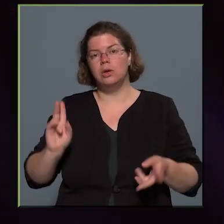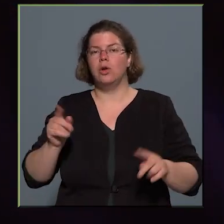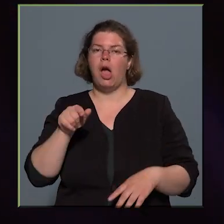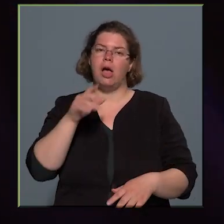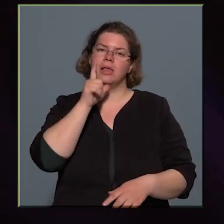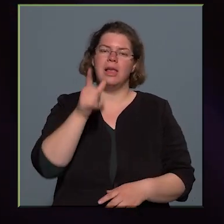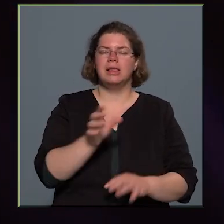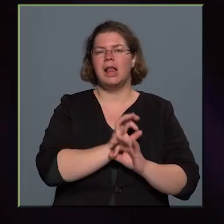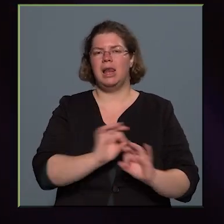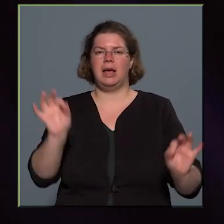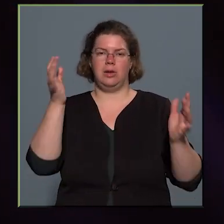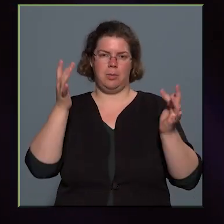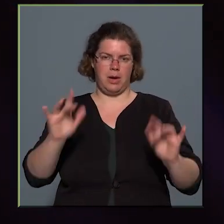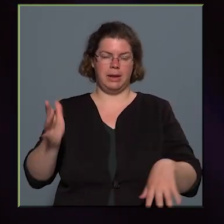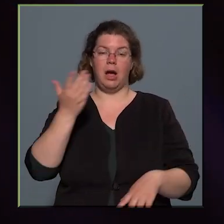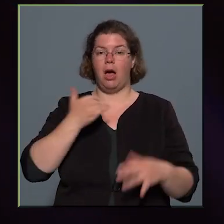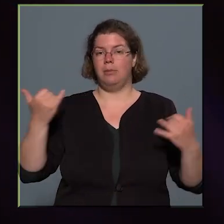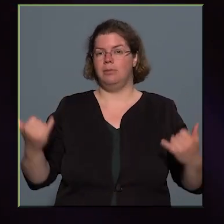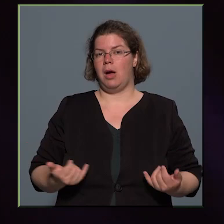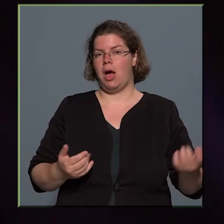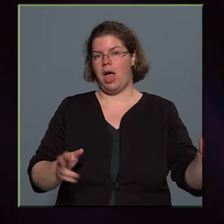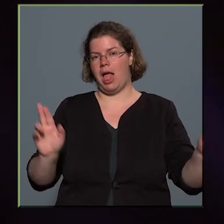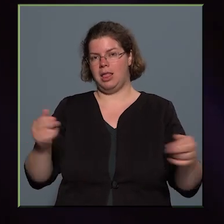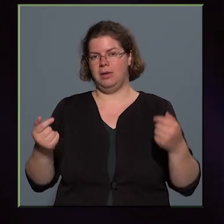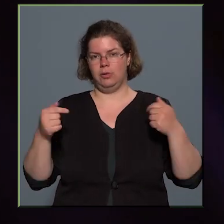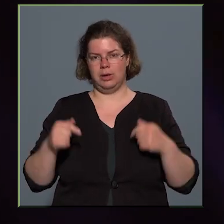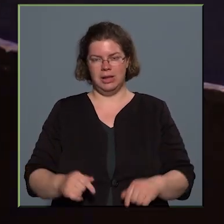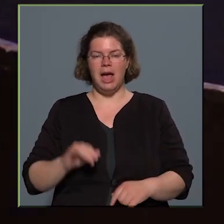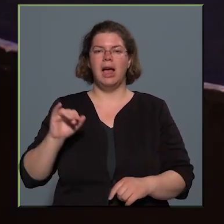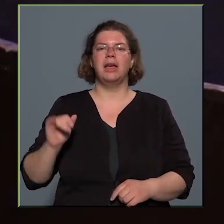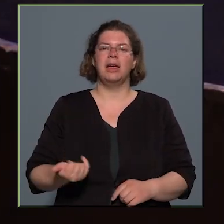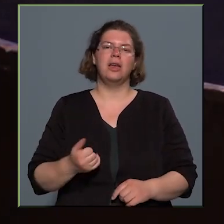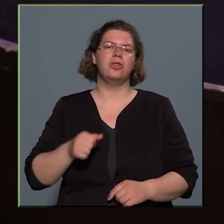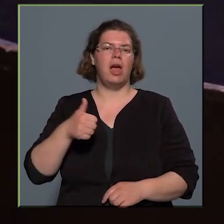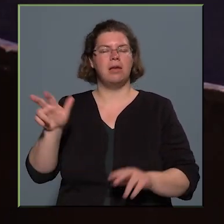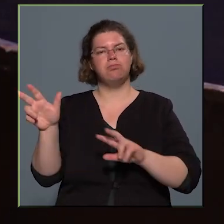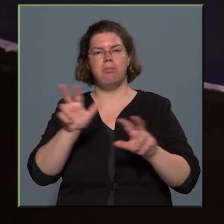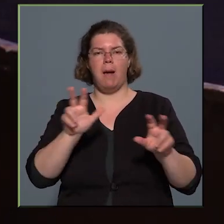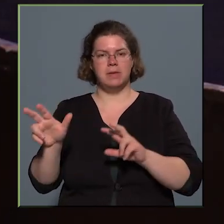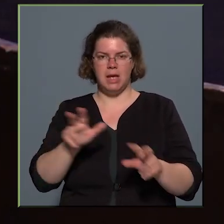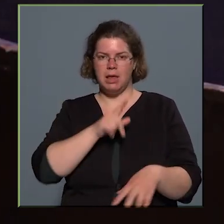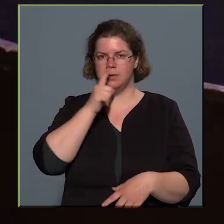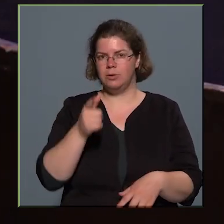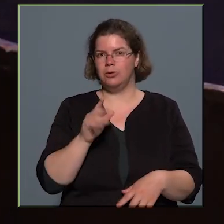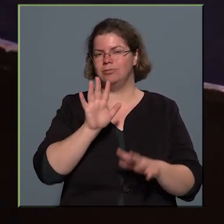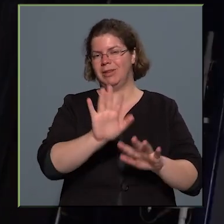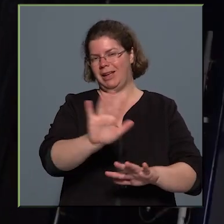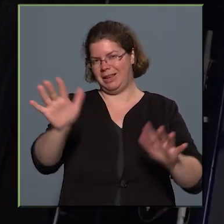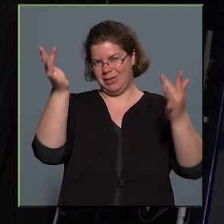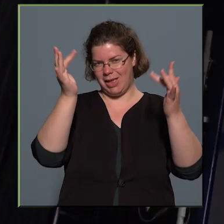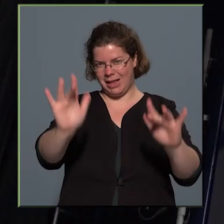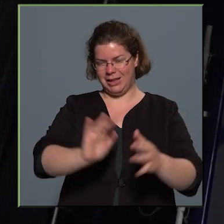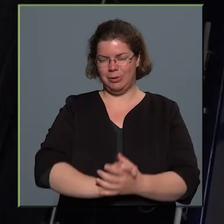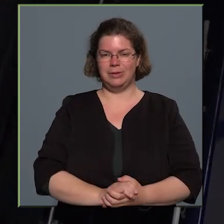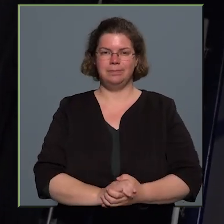lesz a legjobb ajándék, hogyha ma ide elhívunk benneteket, és egy bábszínházat fogunk nektek ajándékozni.